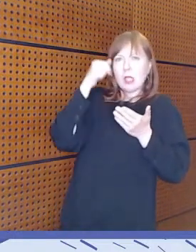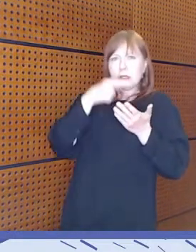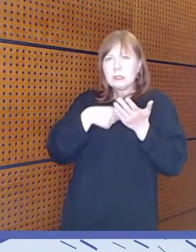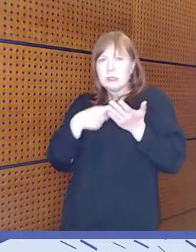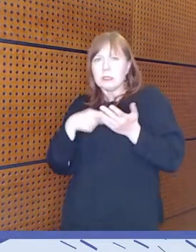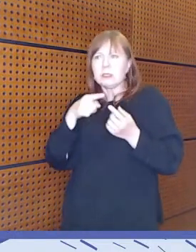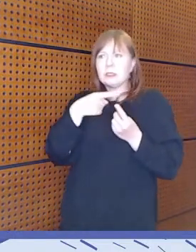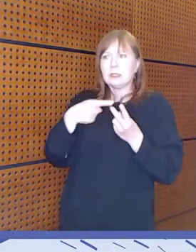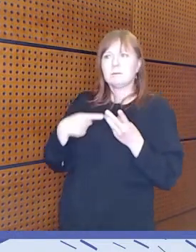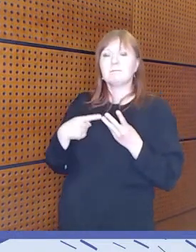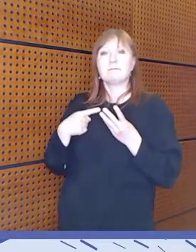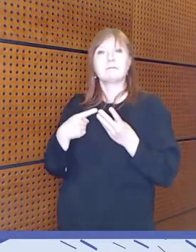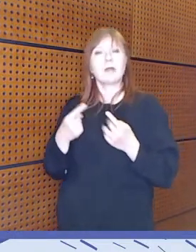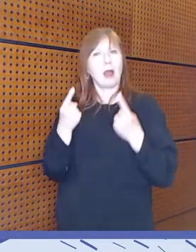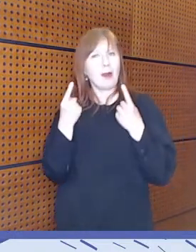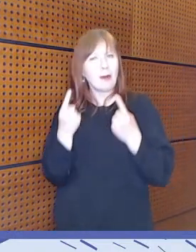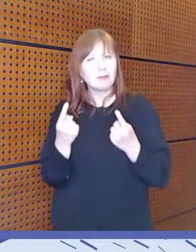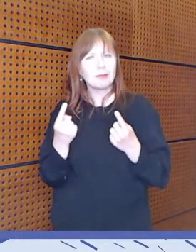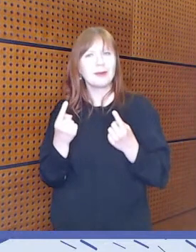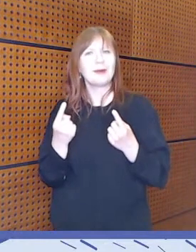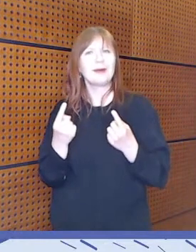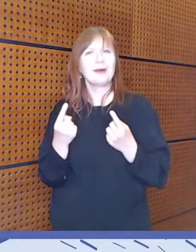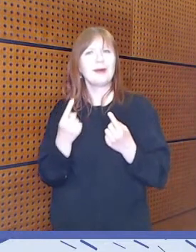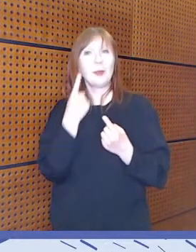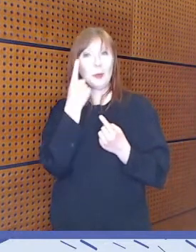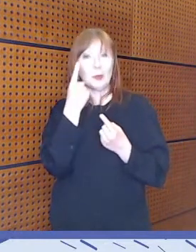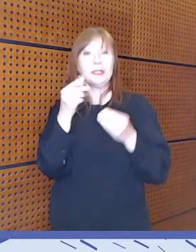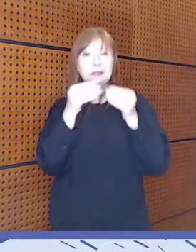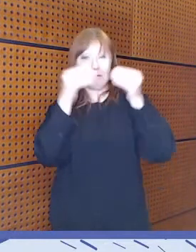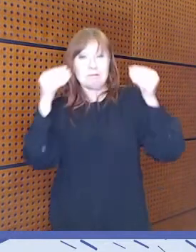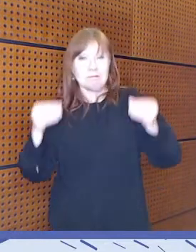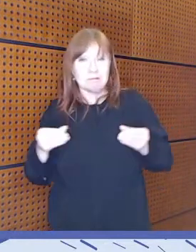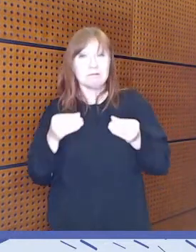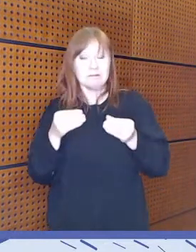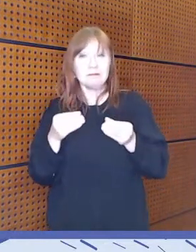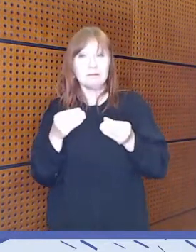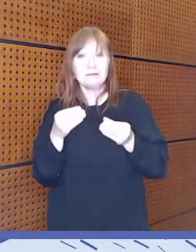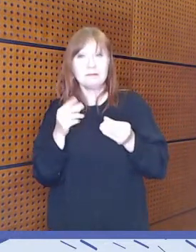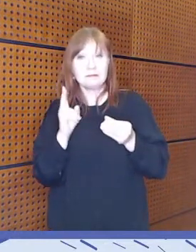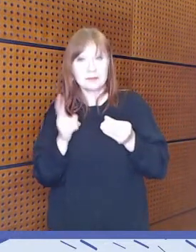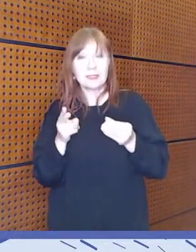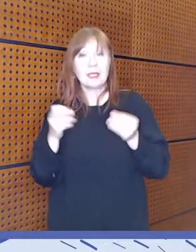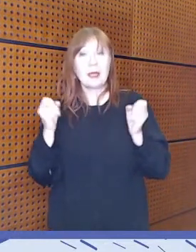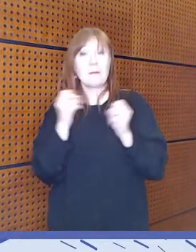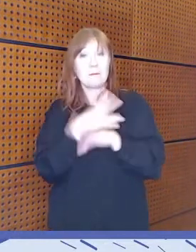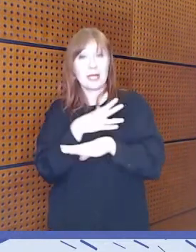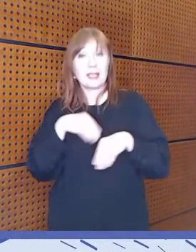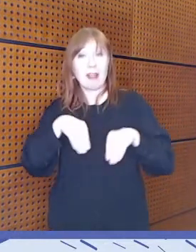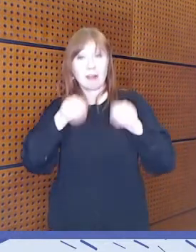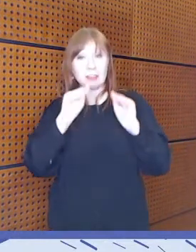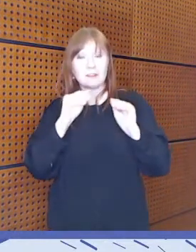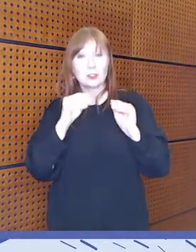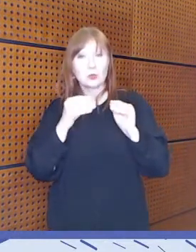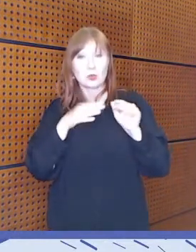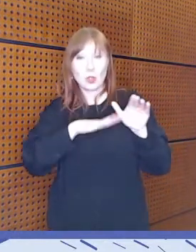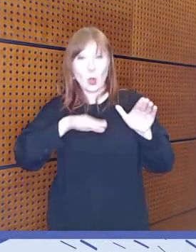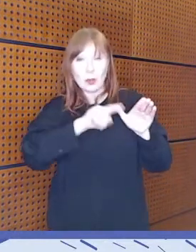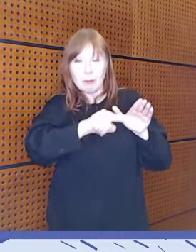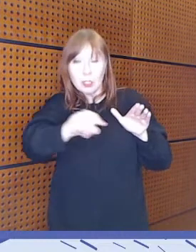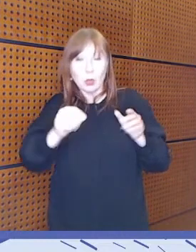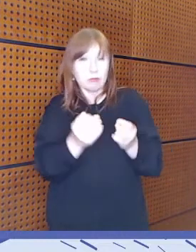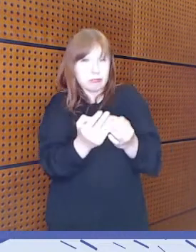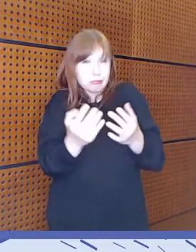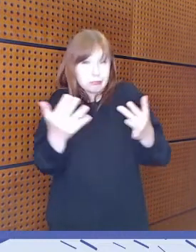aika harvinaista, että saa lukea yhdessä kansissa meidän mediakasvustoimijoiden moninaisesta kentästä